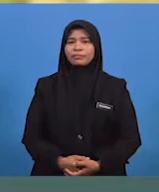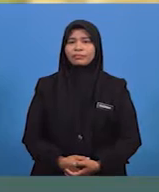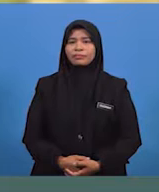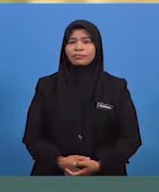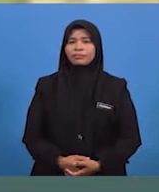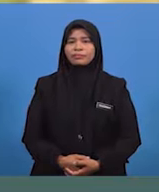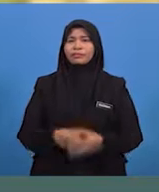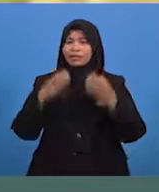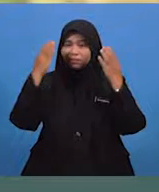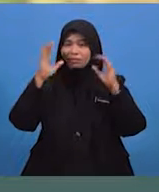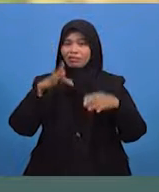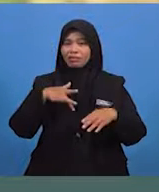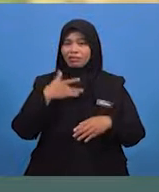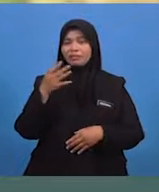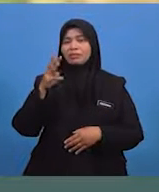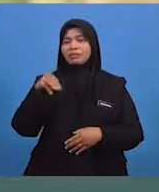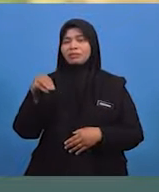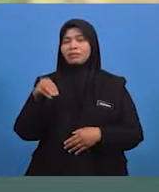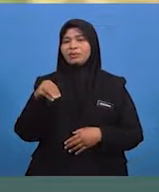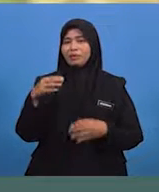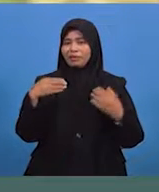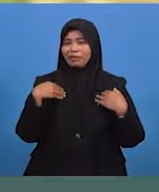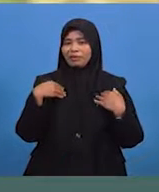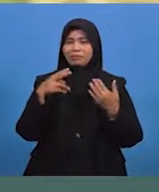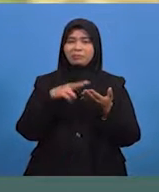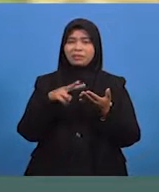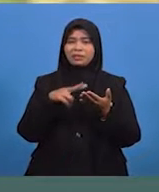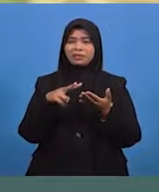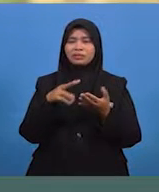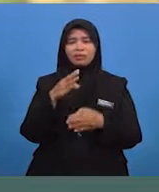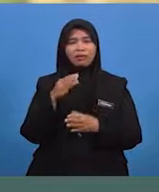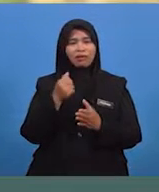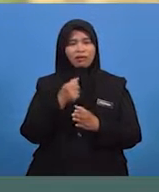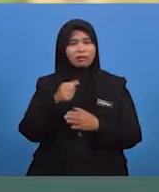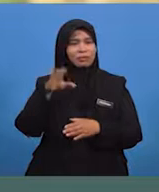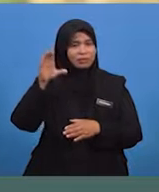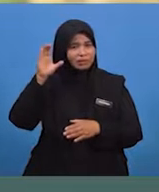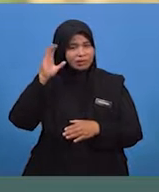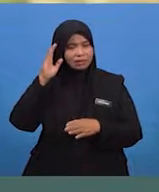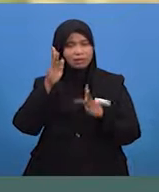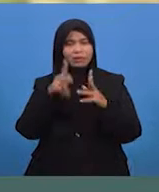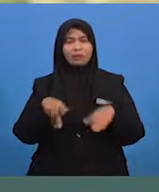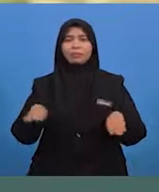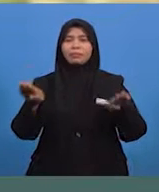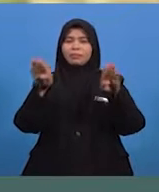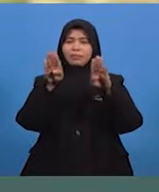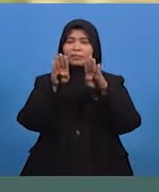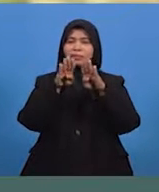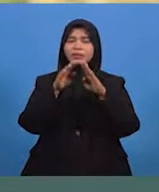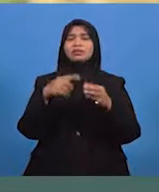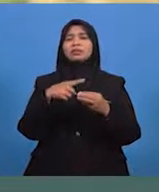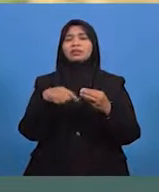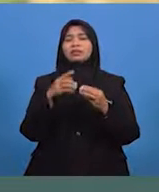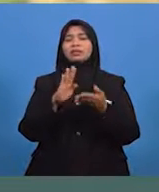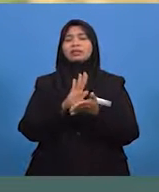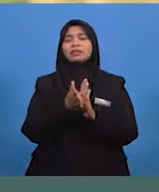Cikgu rasa murid-murid pernah terbaca atau mendengar berita tentang kejadian-kejadian tanah runtuh